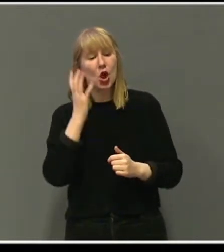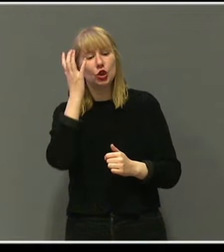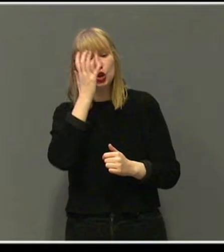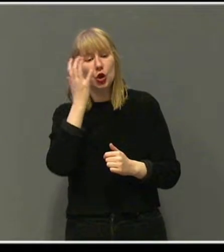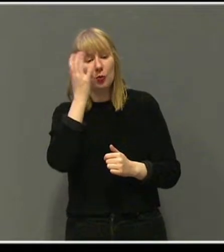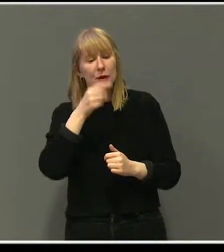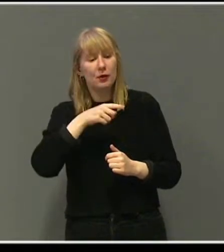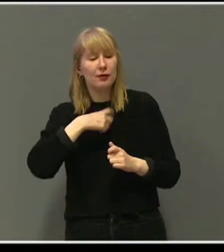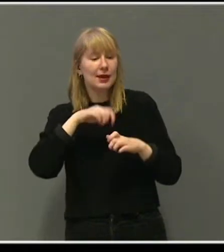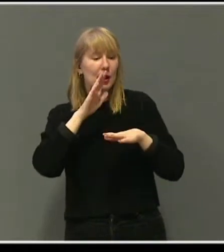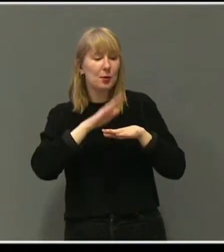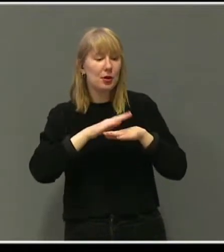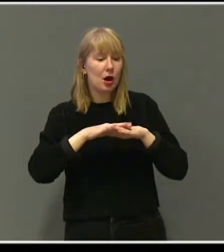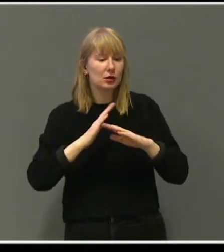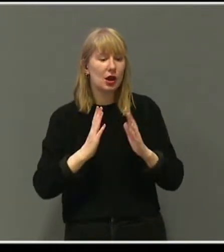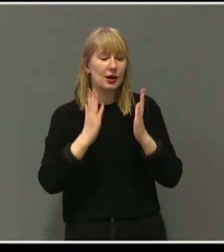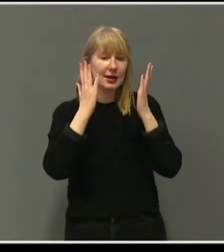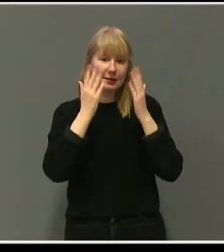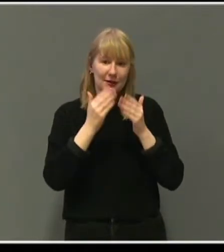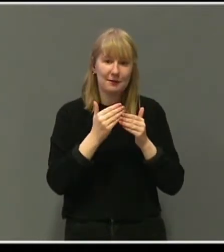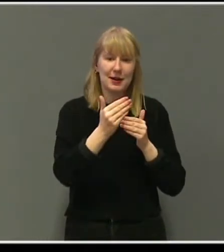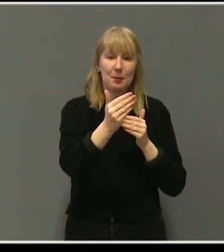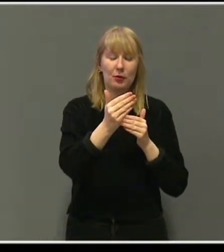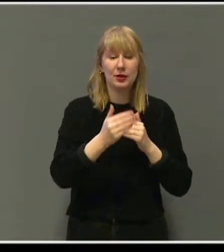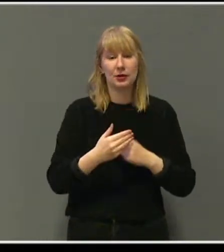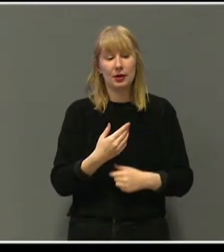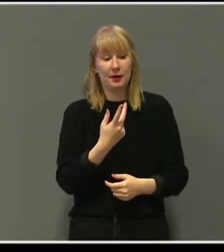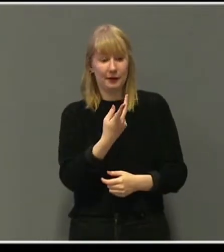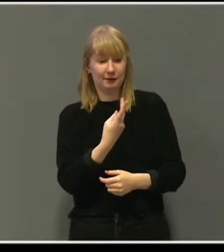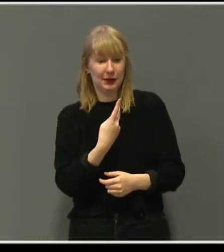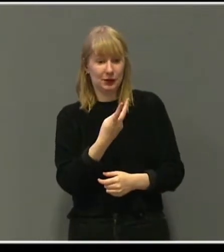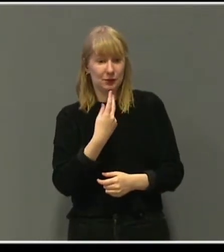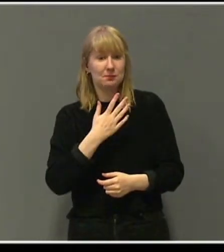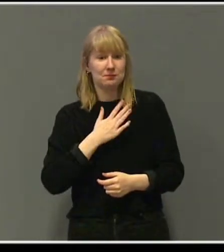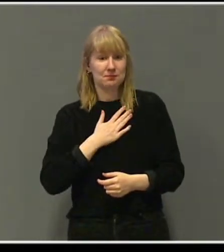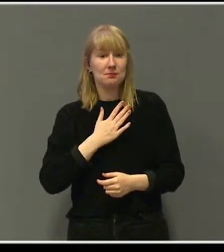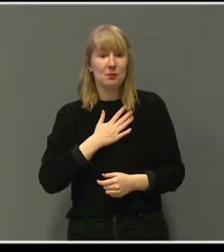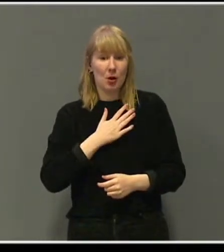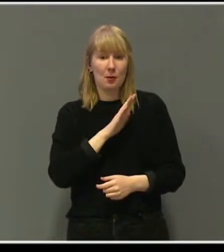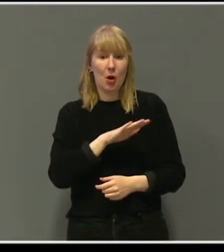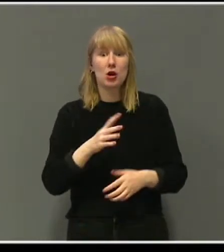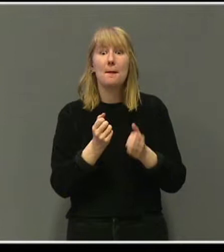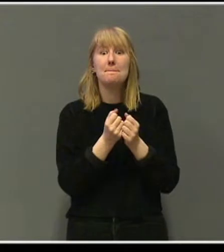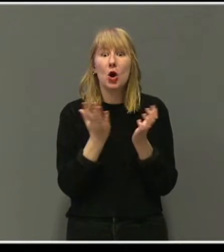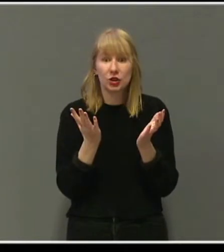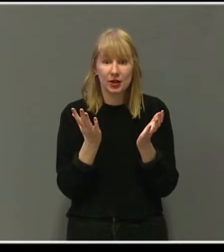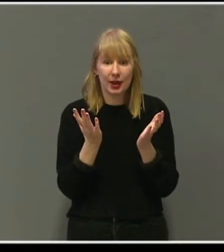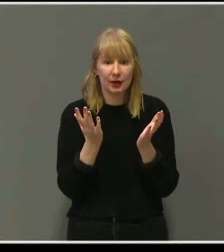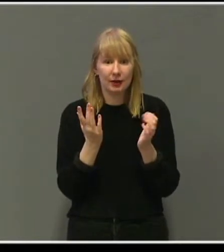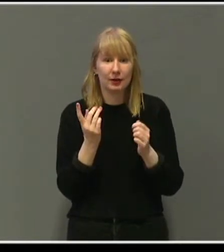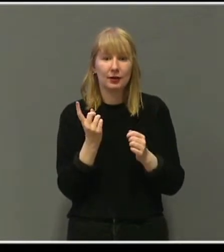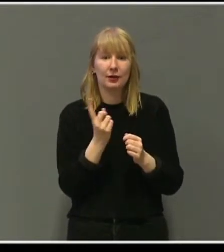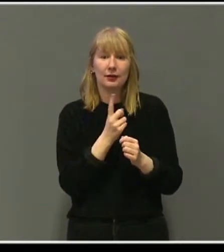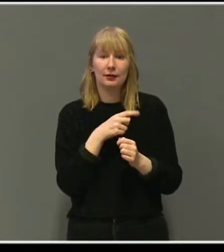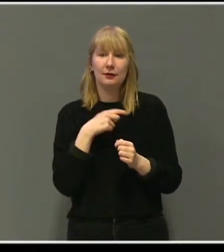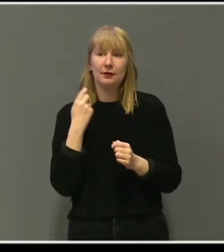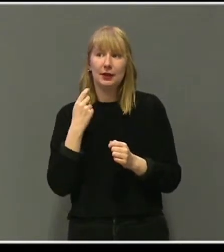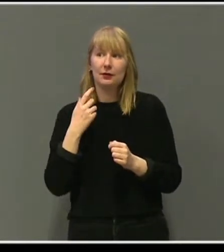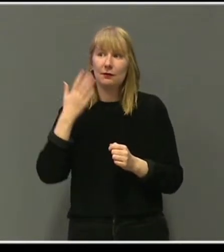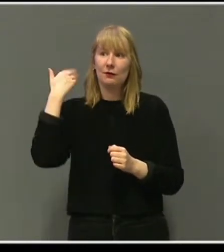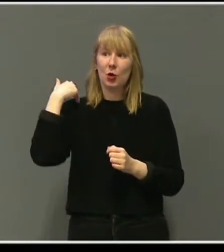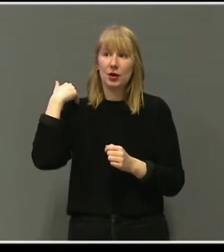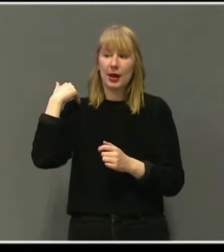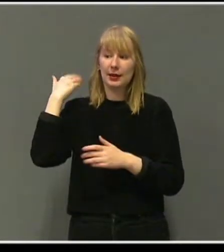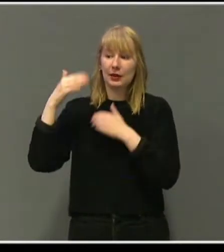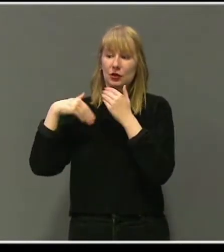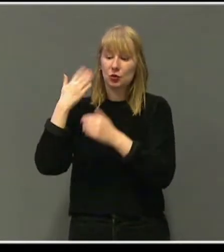planer for livet. Både Trude og jeg ville ha mange barn. Vi tilhørte generasjonen som vokste opp